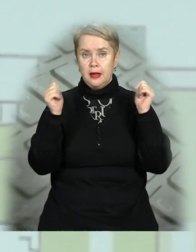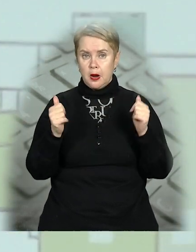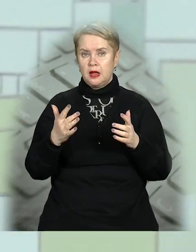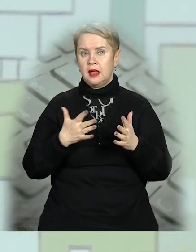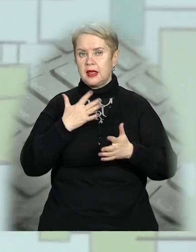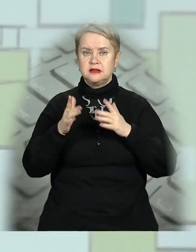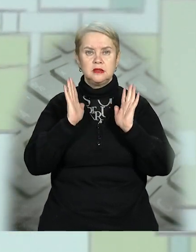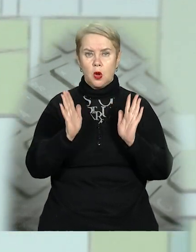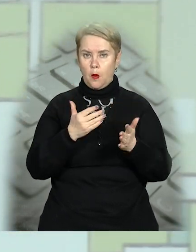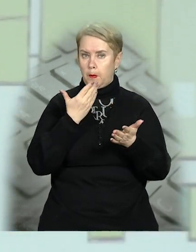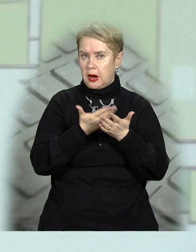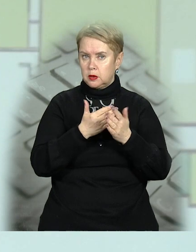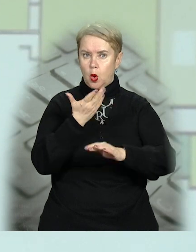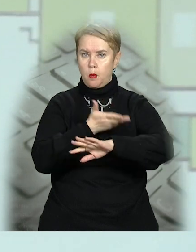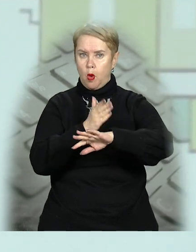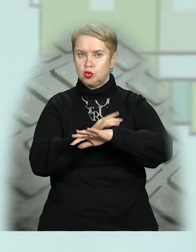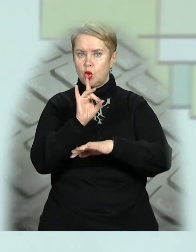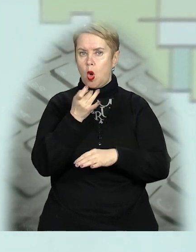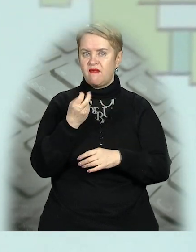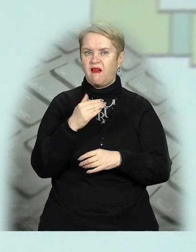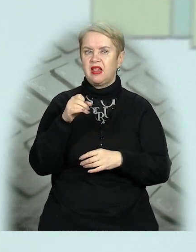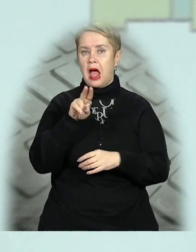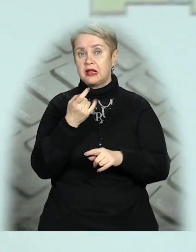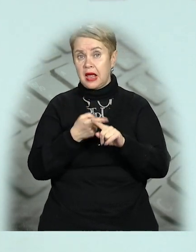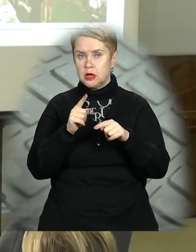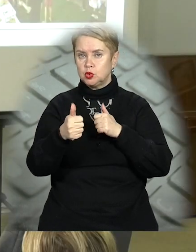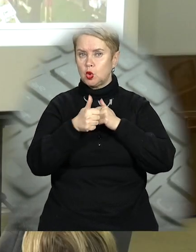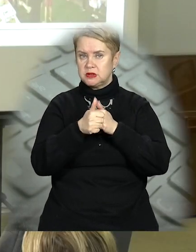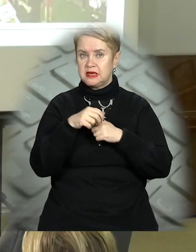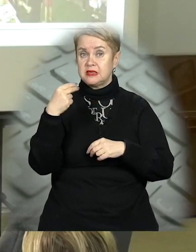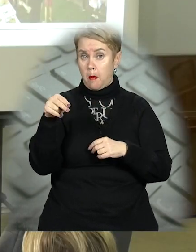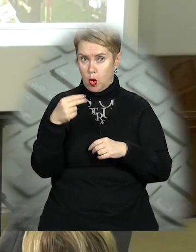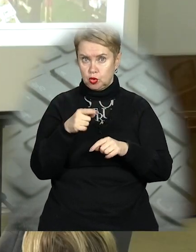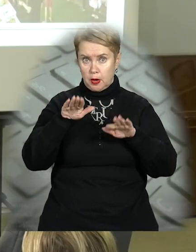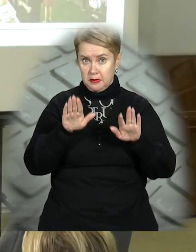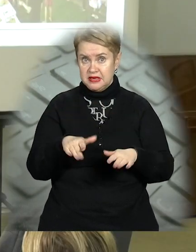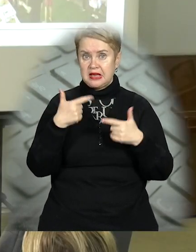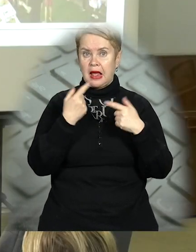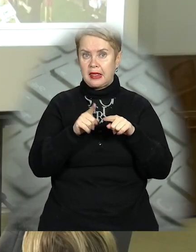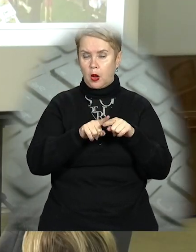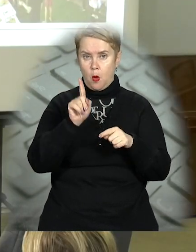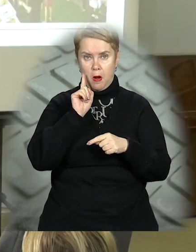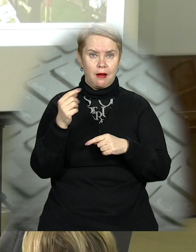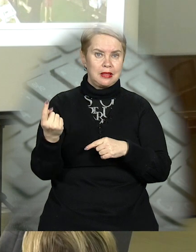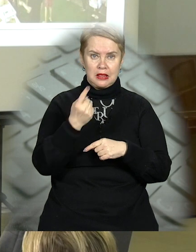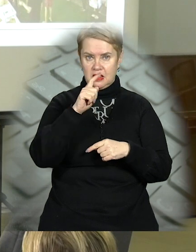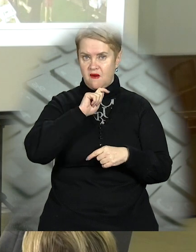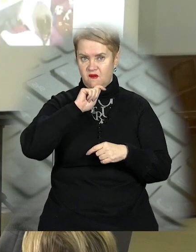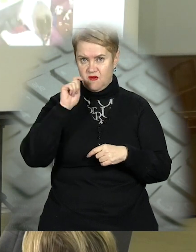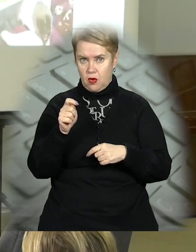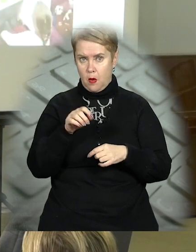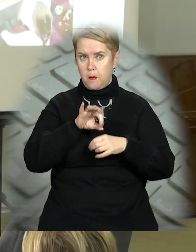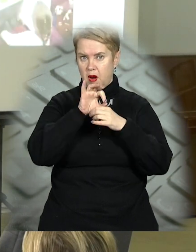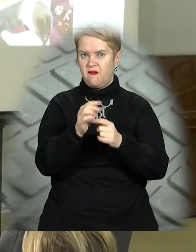надихався не лише прикладом Польщі, Норвегії, Фінляндії, а й сусіднього Запоріжжя, міста, яке поки що єдине в Україні,